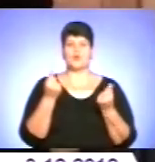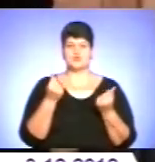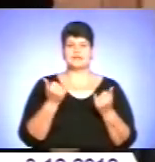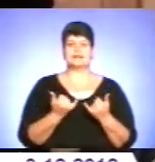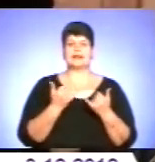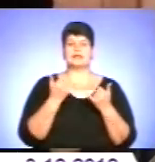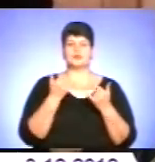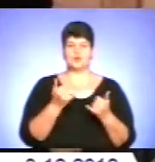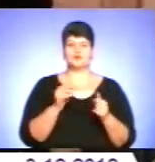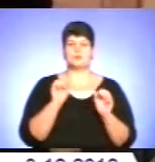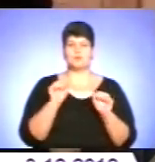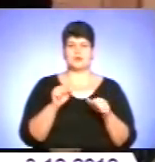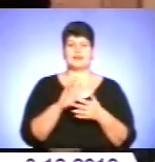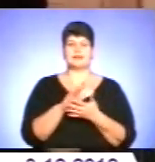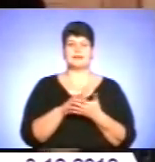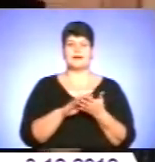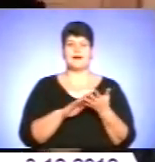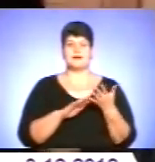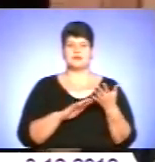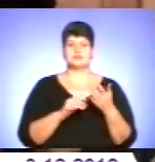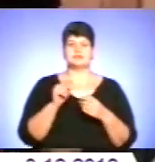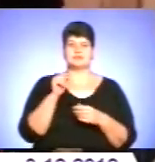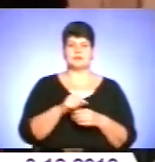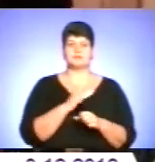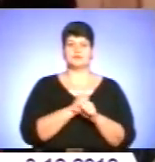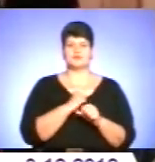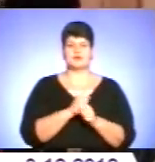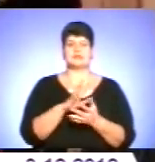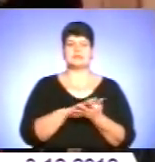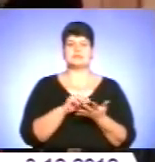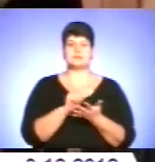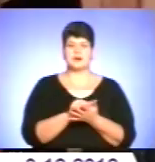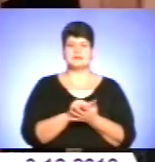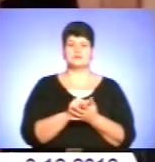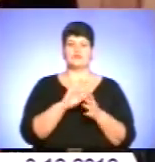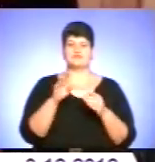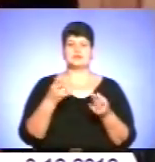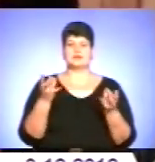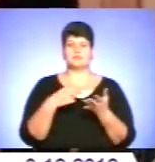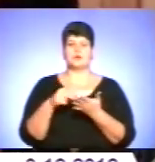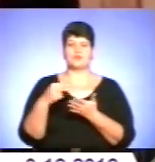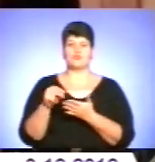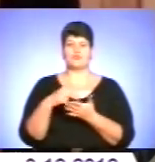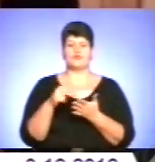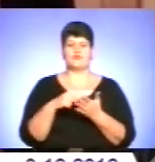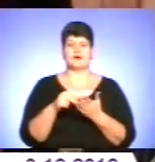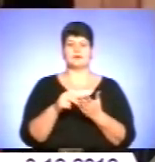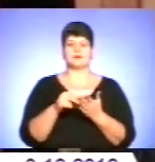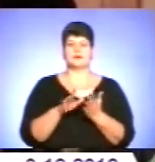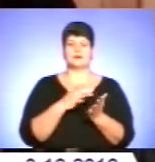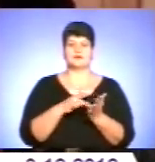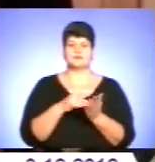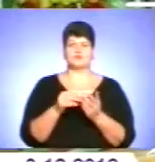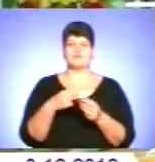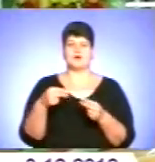щоб ми могли далі з ними працювати, займатися, тому що все треба купувати, і канцтовари, і